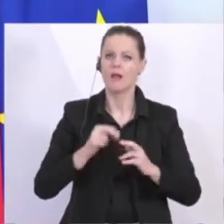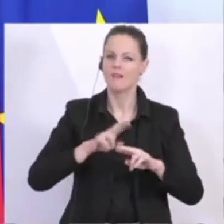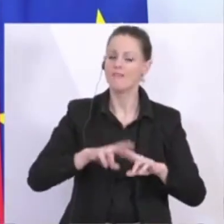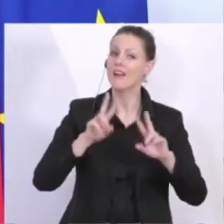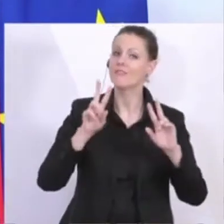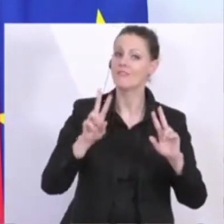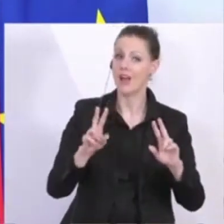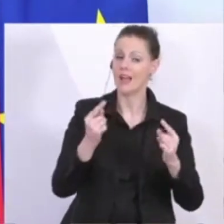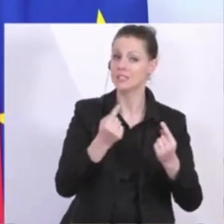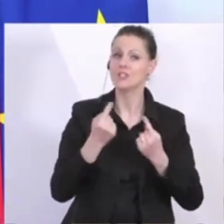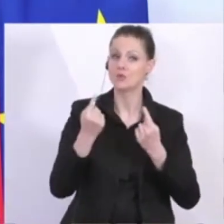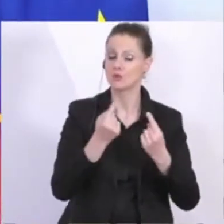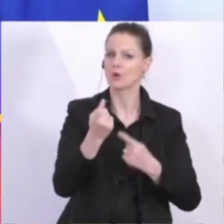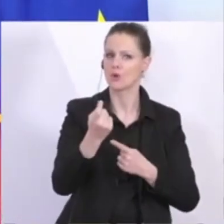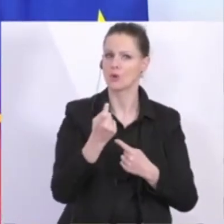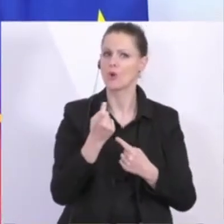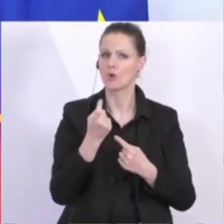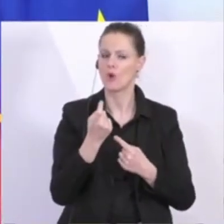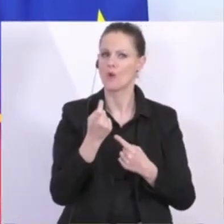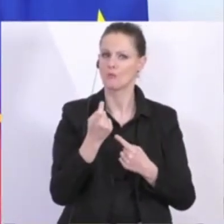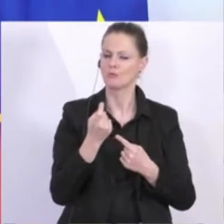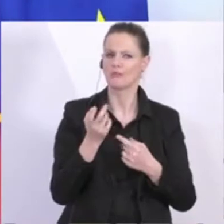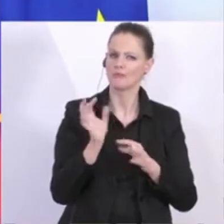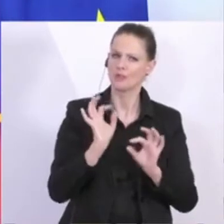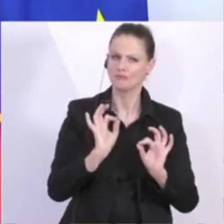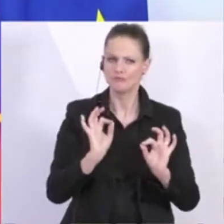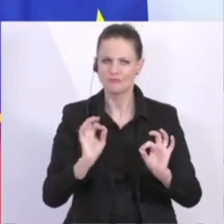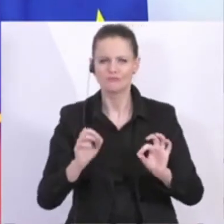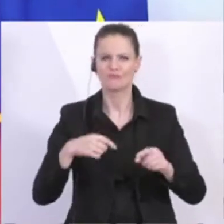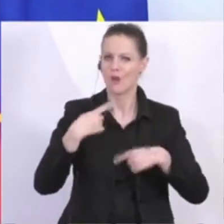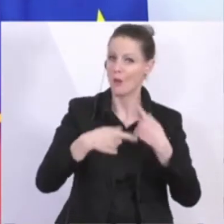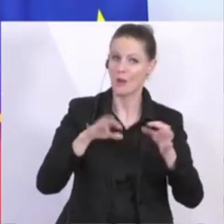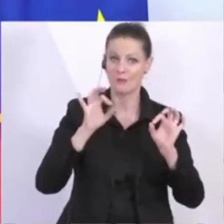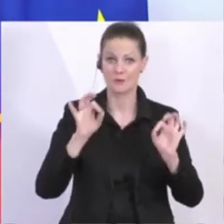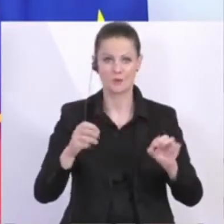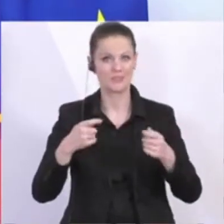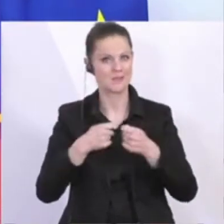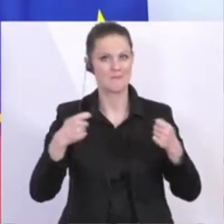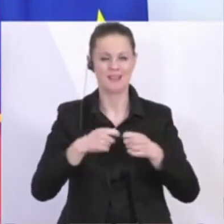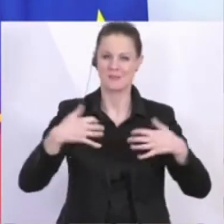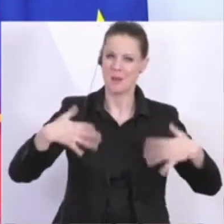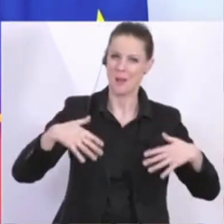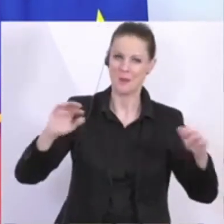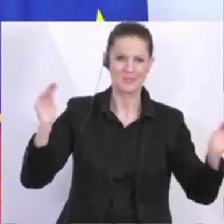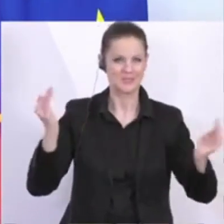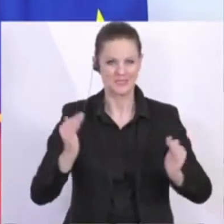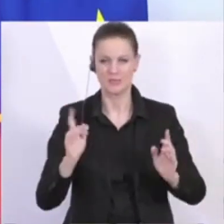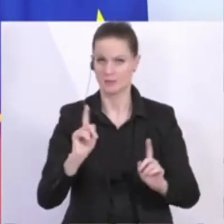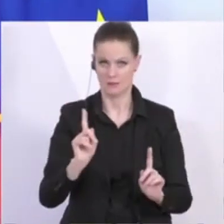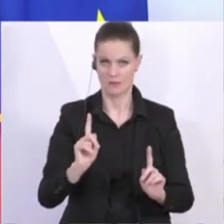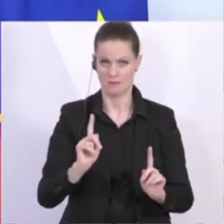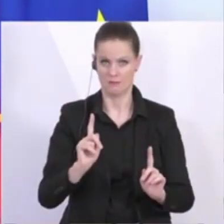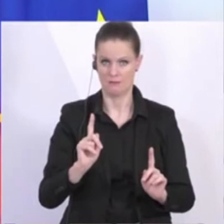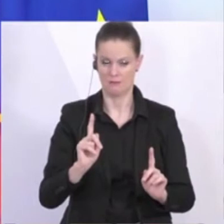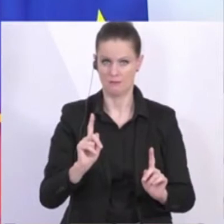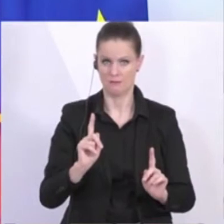nicht schon mit der Frohbotschaft aufzuwarten, dass wir relativ rasch die Maßnahmen lockern können. Und das leitet sich